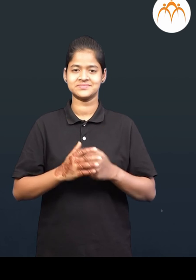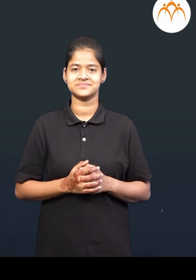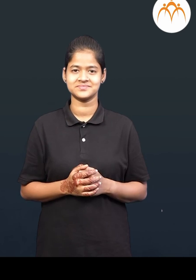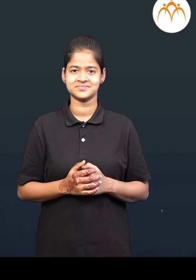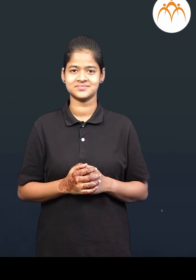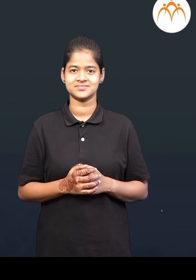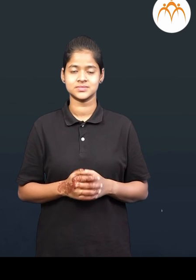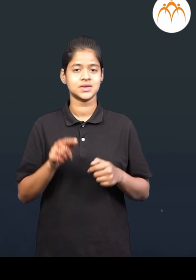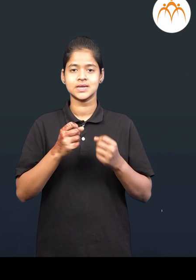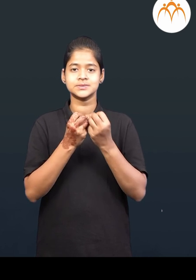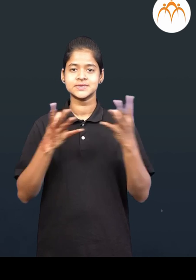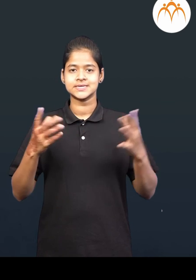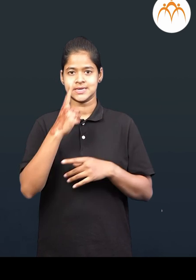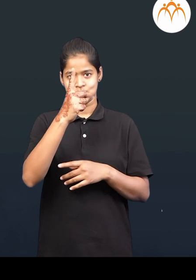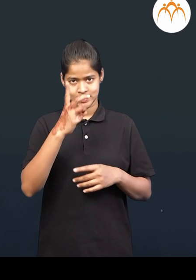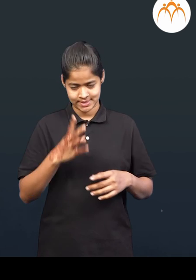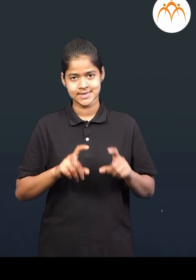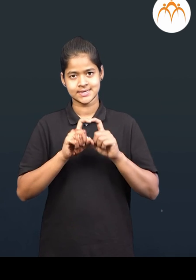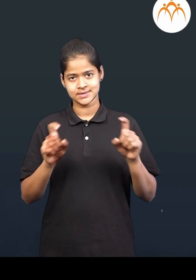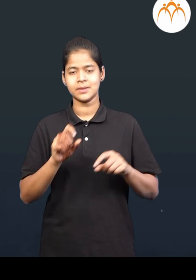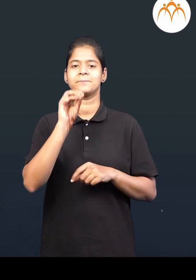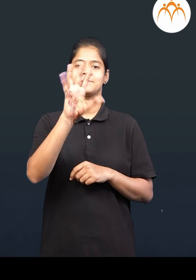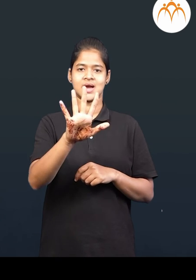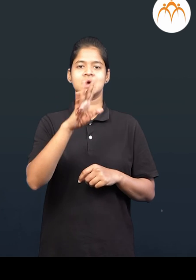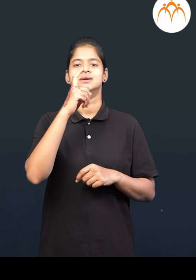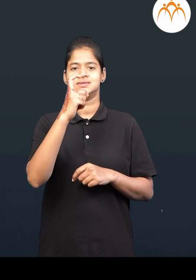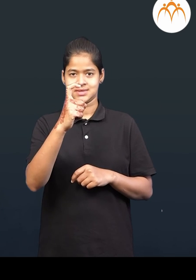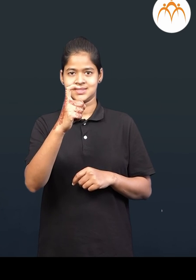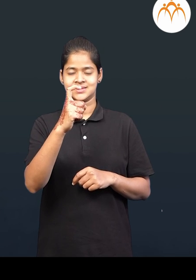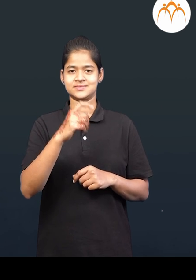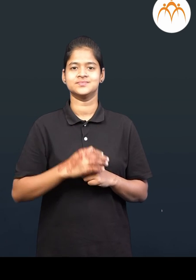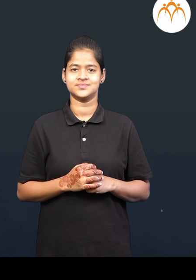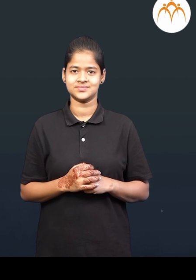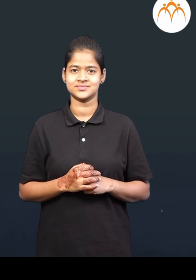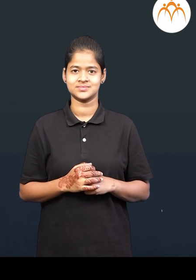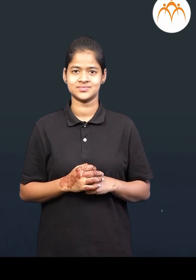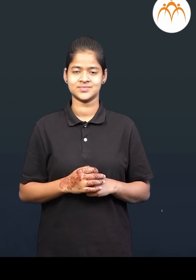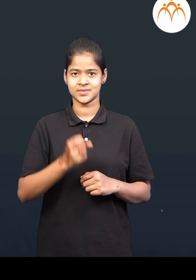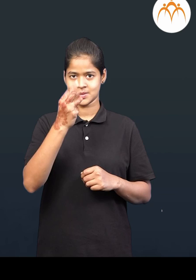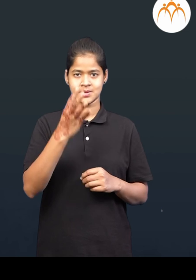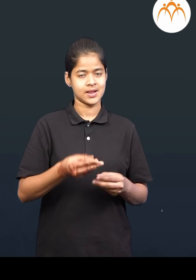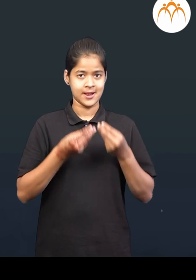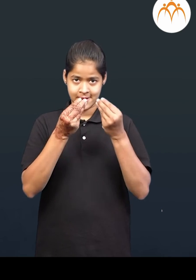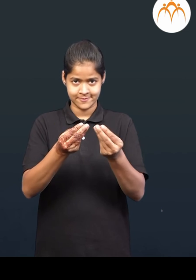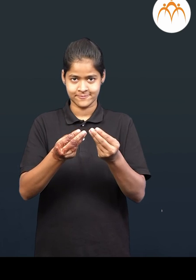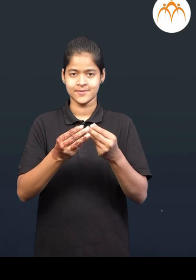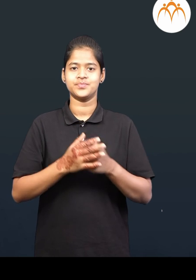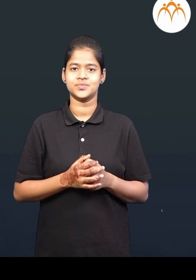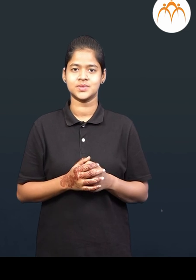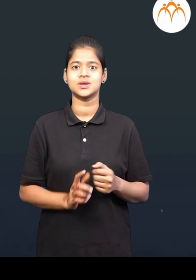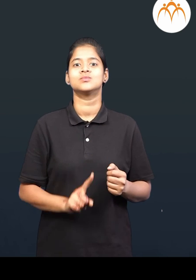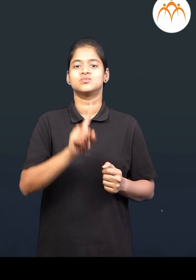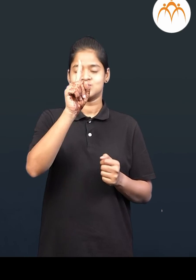खालिल संख्या क्रमानी लिहा पाच साथ दिलेले अंक